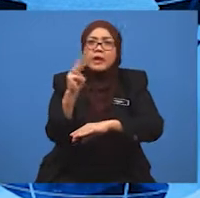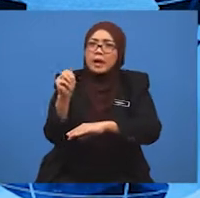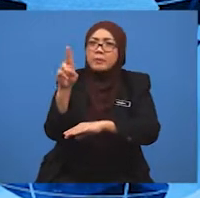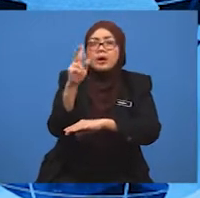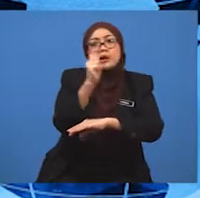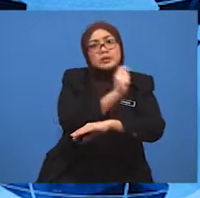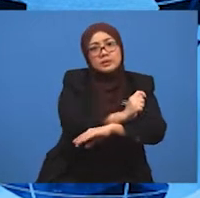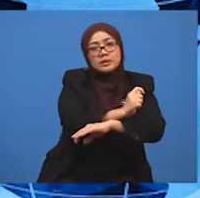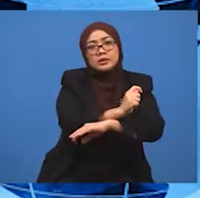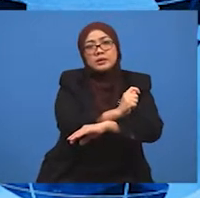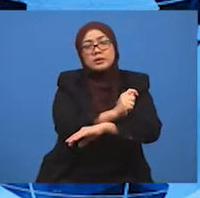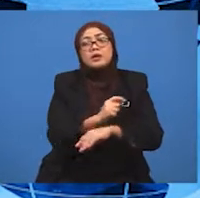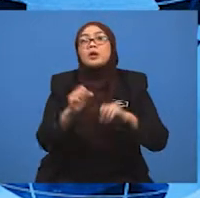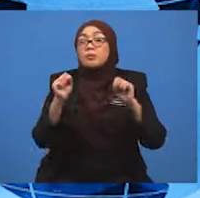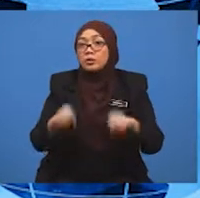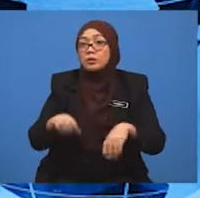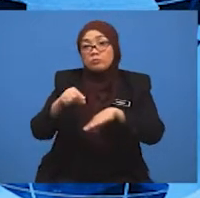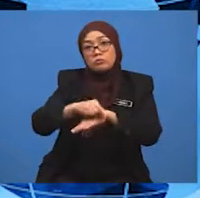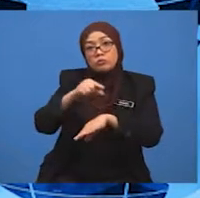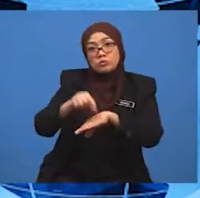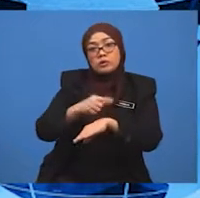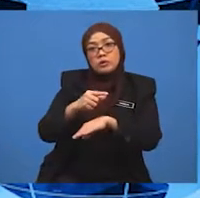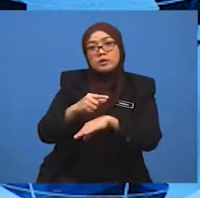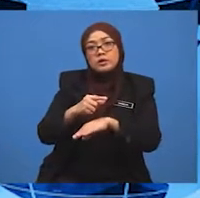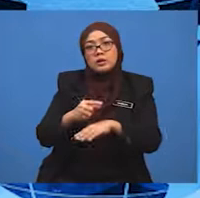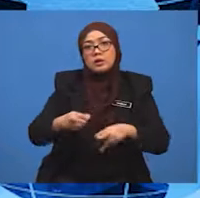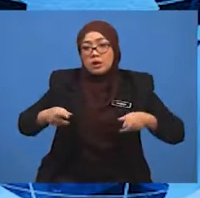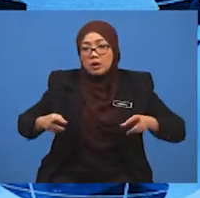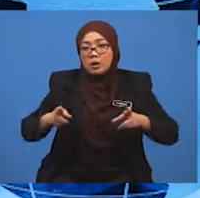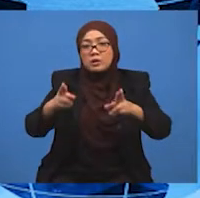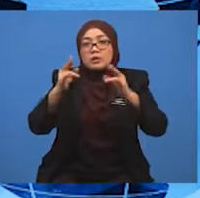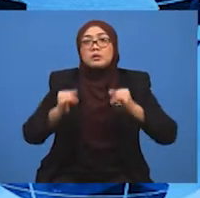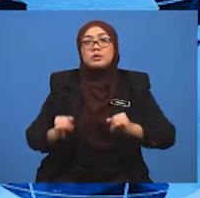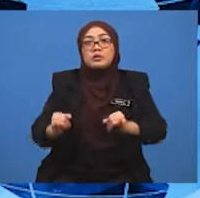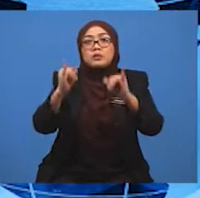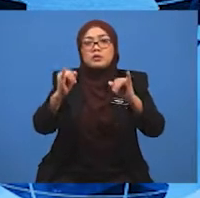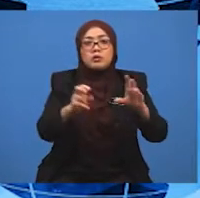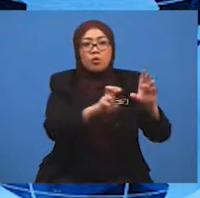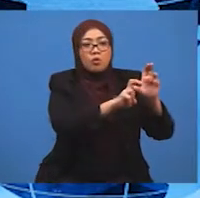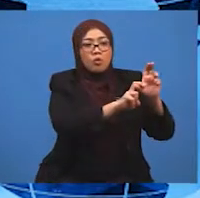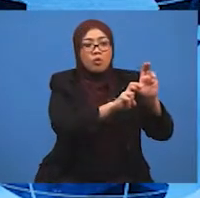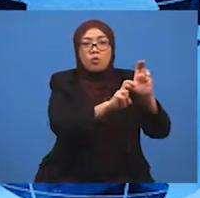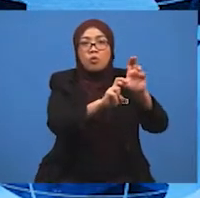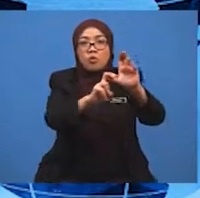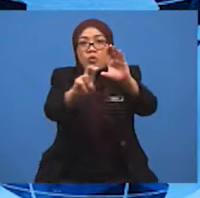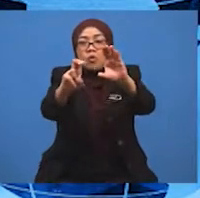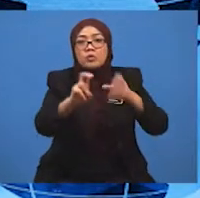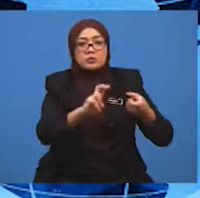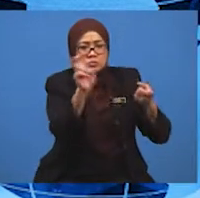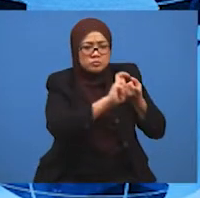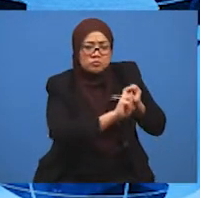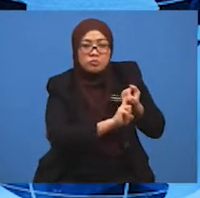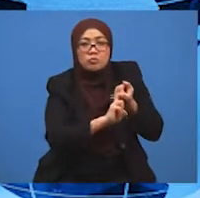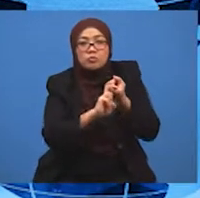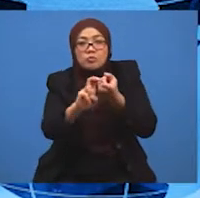ini menggunakan ril bersepadu iaitu ril berat. Ril berat ini digunakan untuk